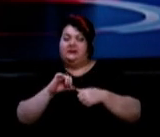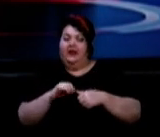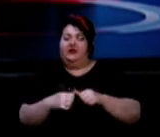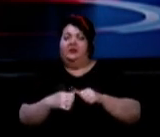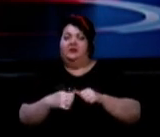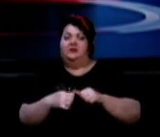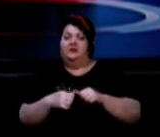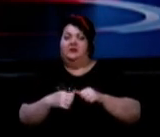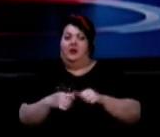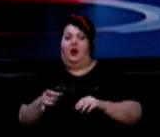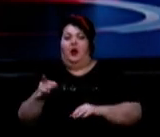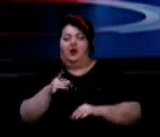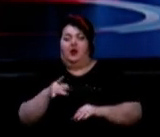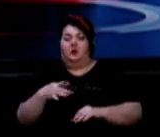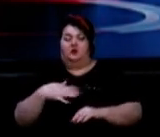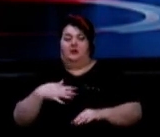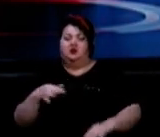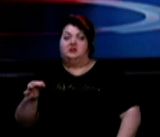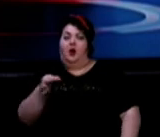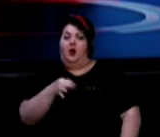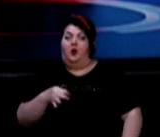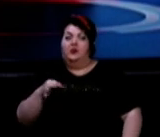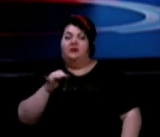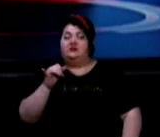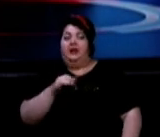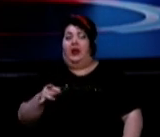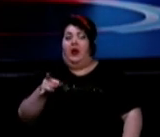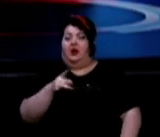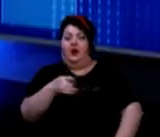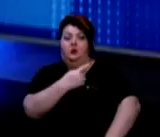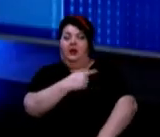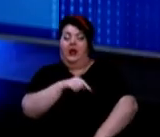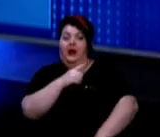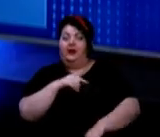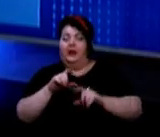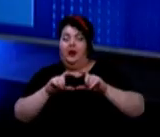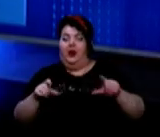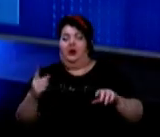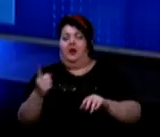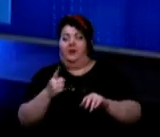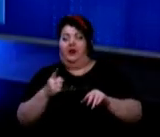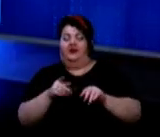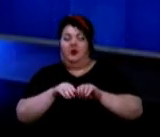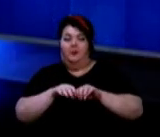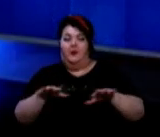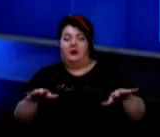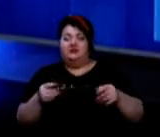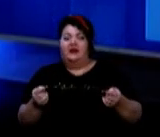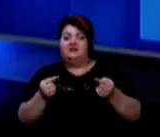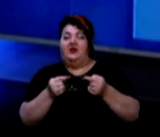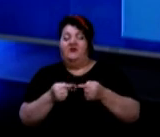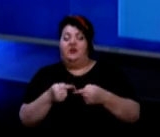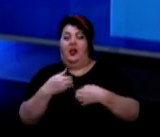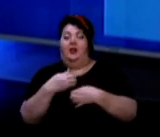Закріплені райони нашої області, і районні лікарні, і первинна мережа за відповідними